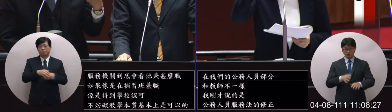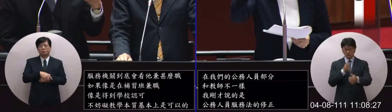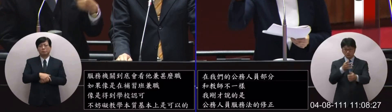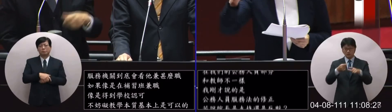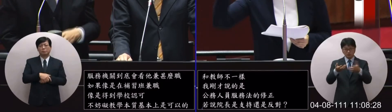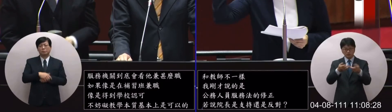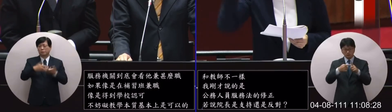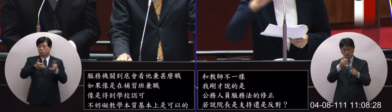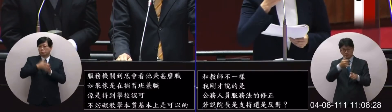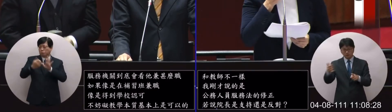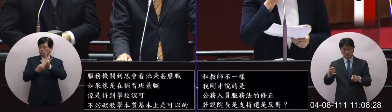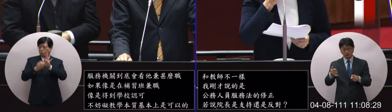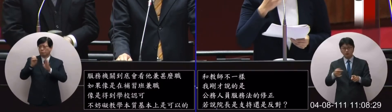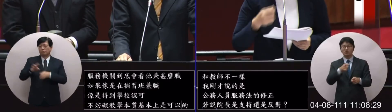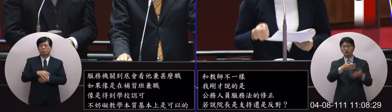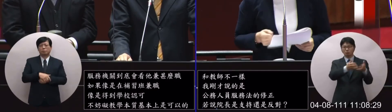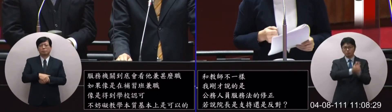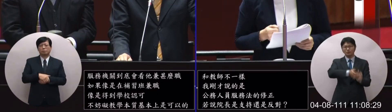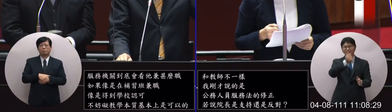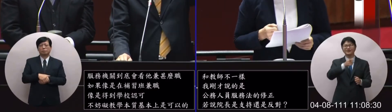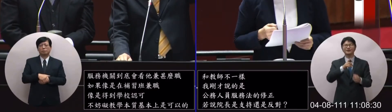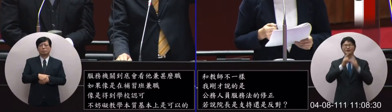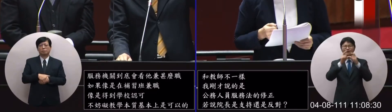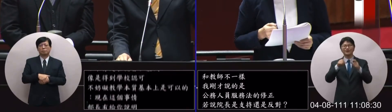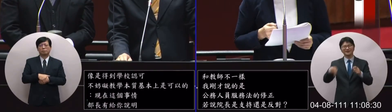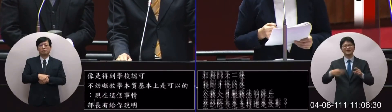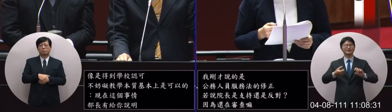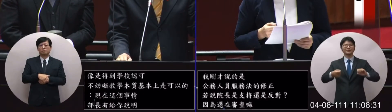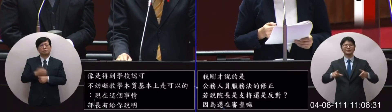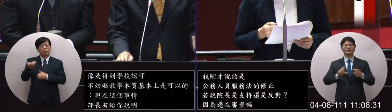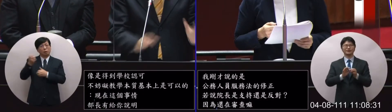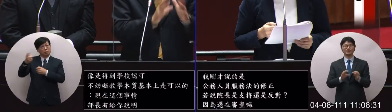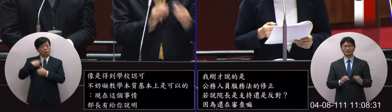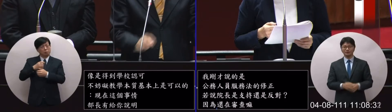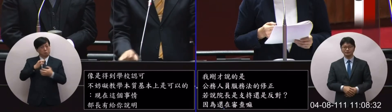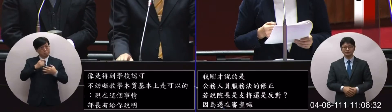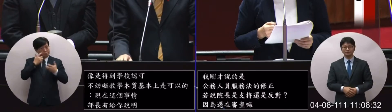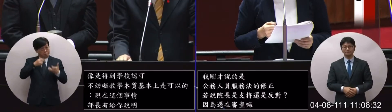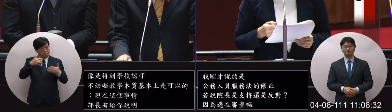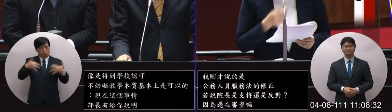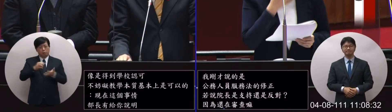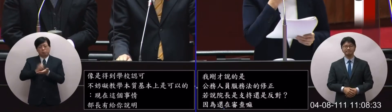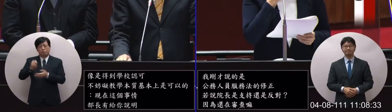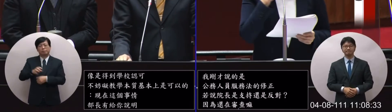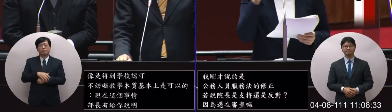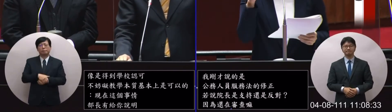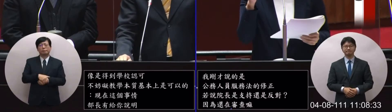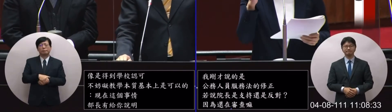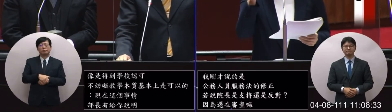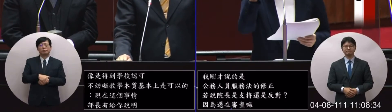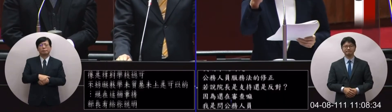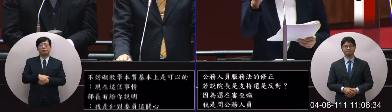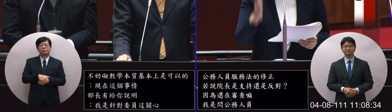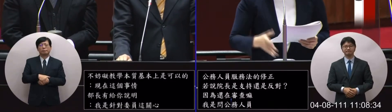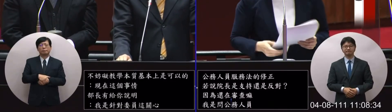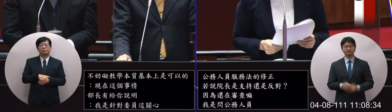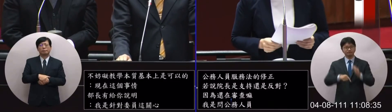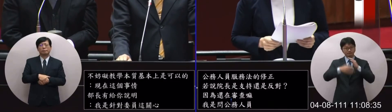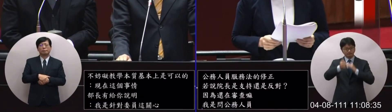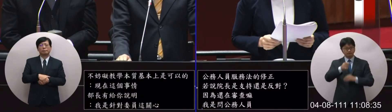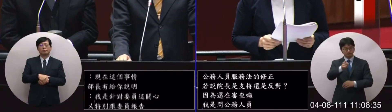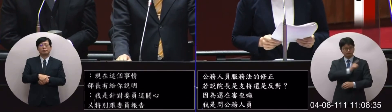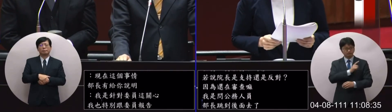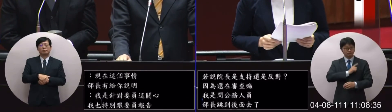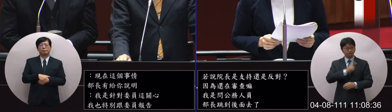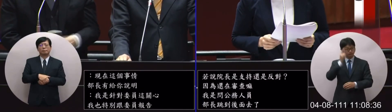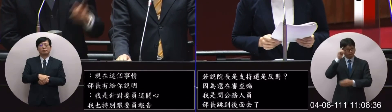務人員部長已經挑到後面去了是我是針對委員這個關心我也特別跟委員報告好院長你是